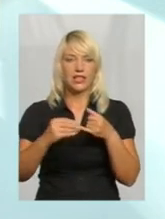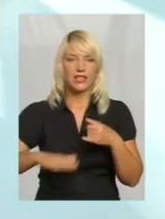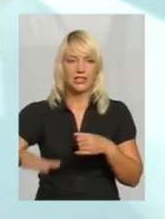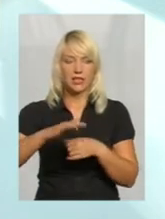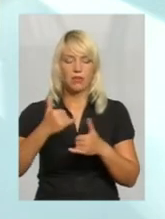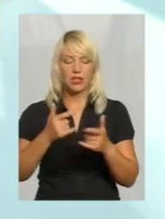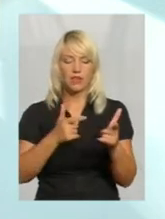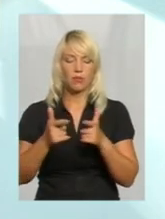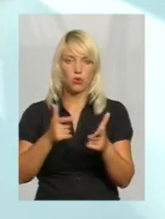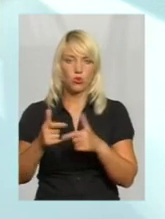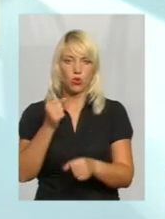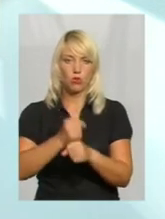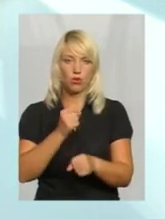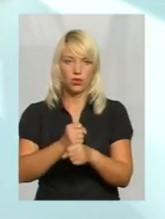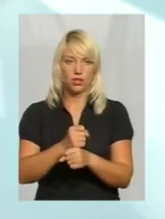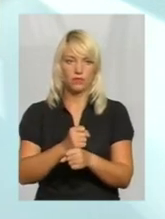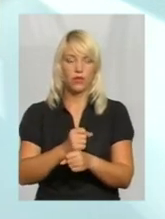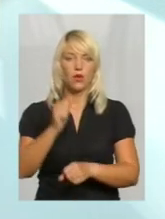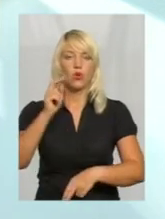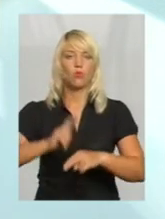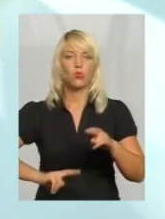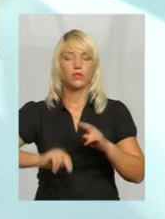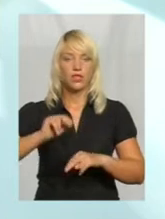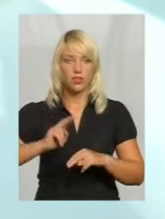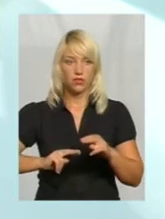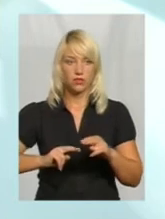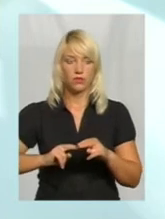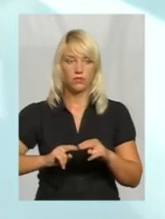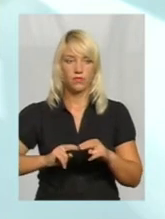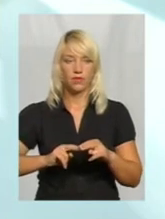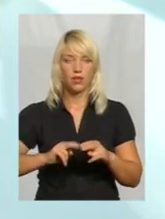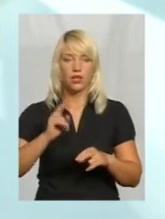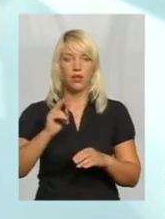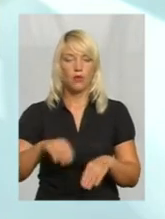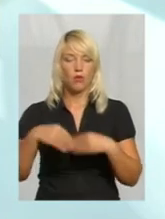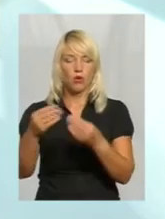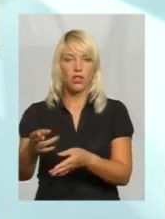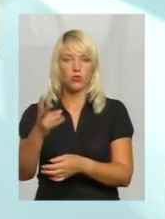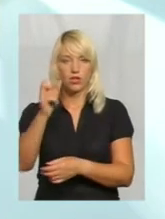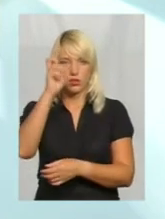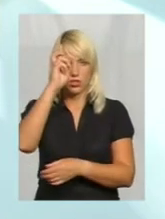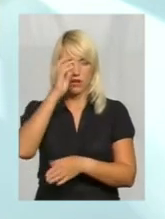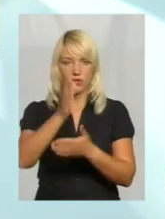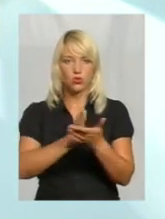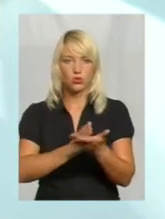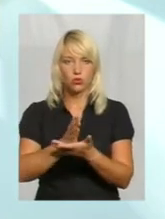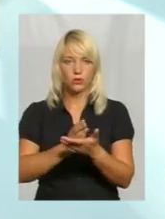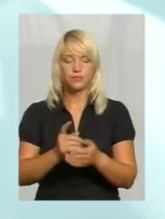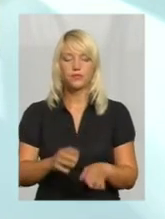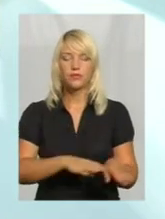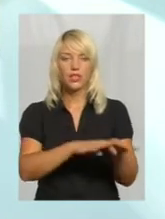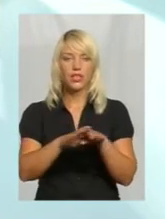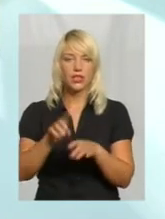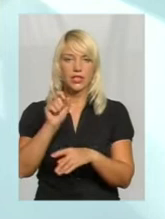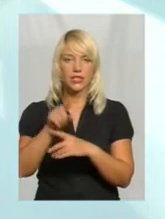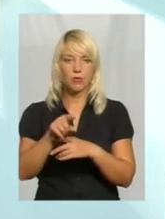підготовча робота, будівництво покладено на державну службу єдиного замовника,